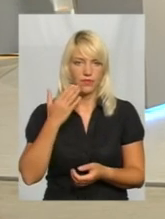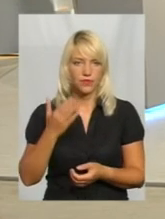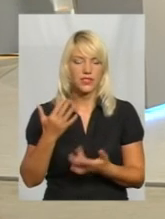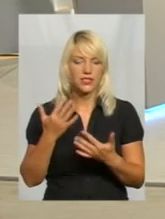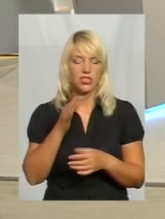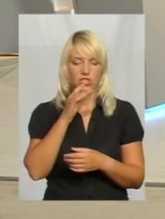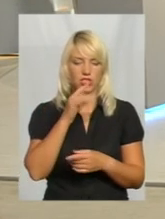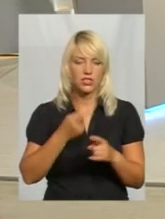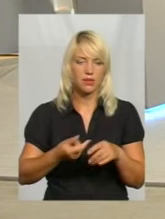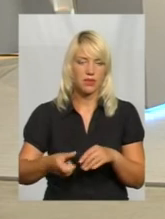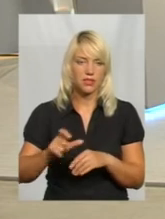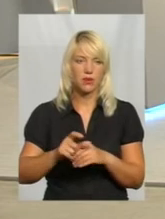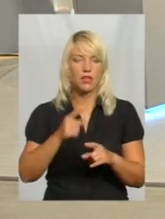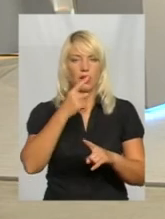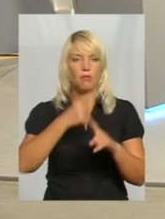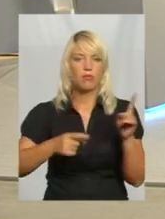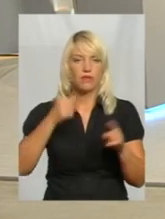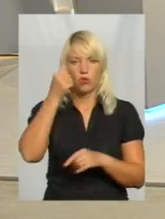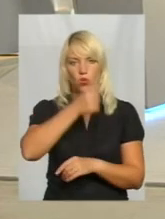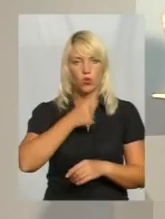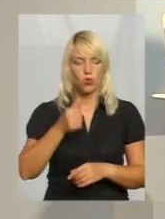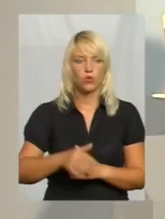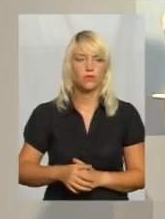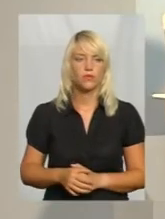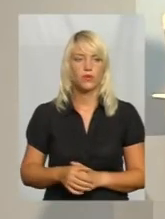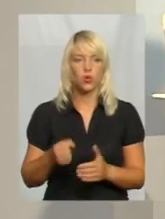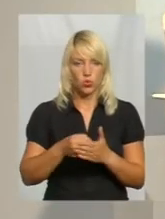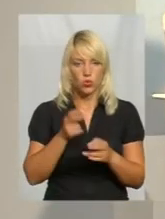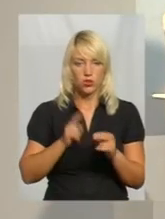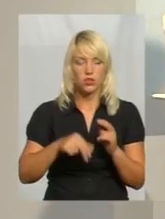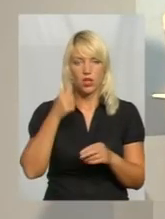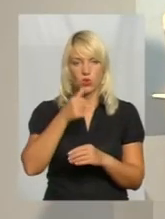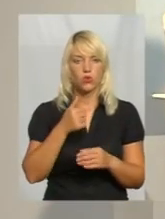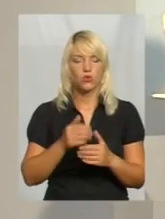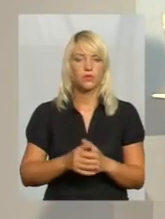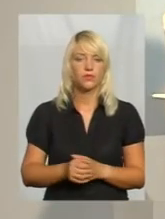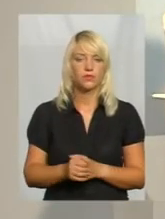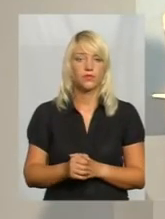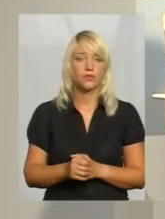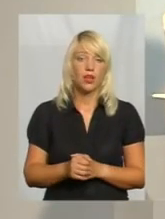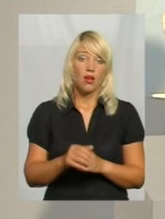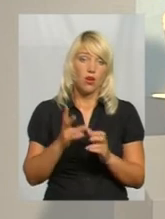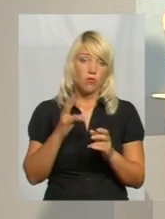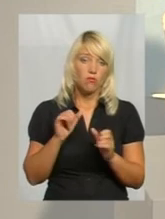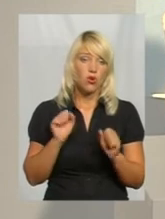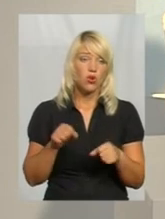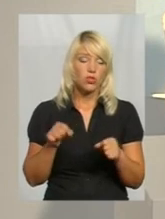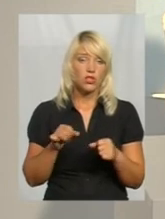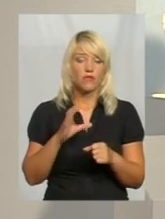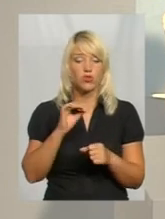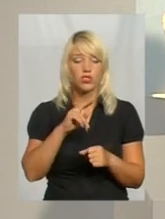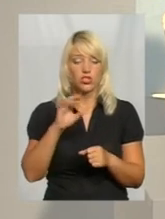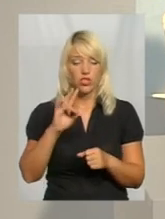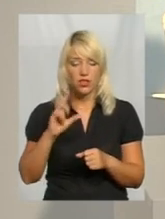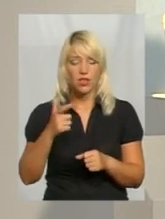максимально це триває? Півроку. Півроку, то до кінця року півроку. В принципі, можливо, і січень,